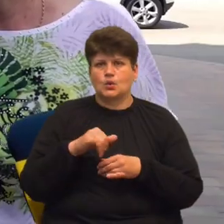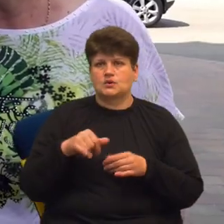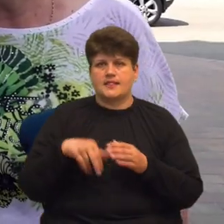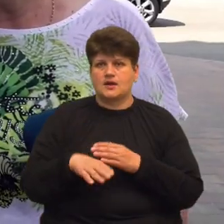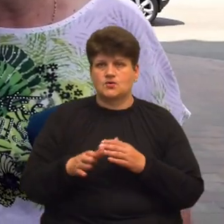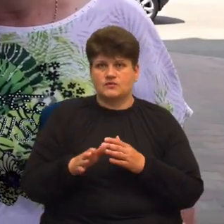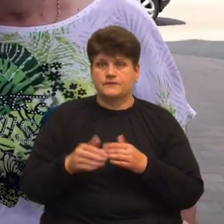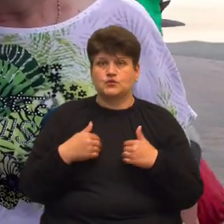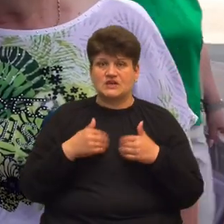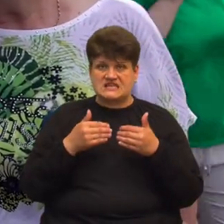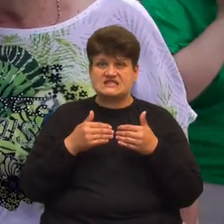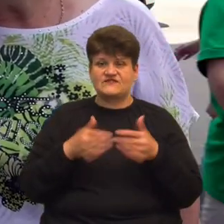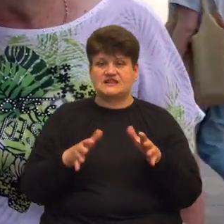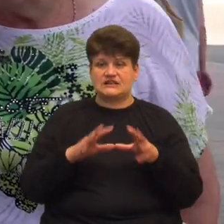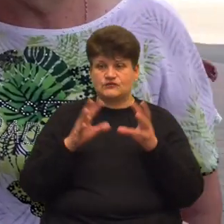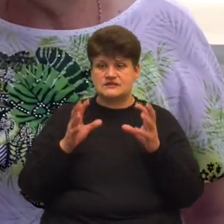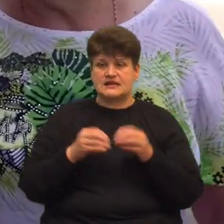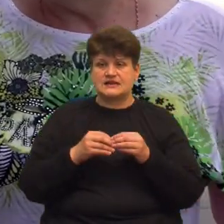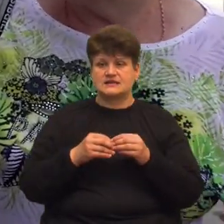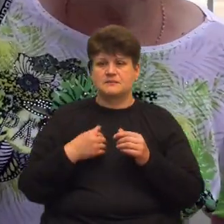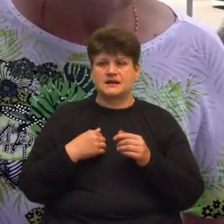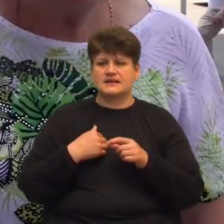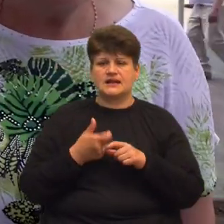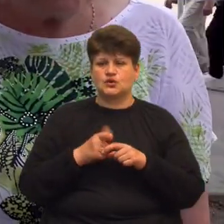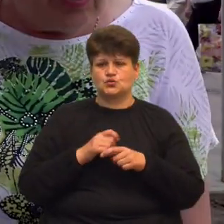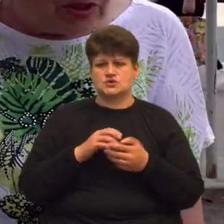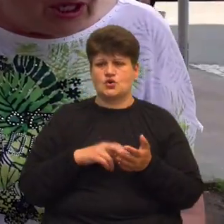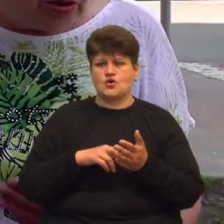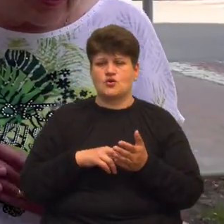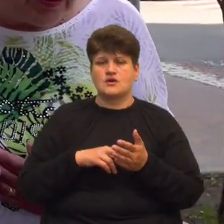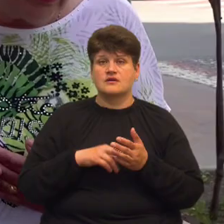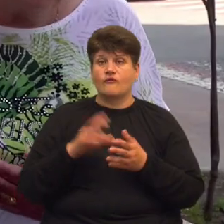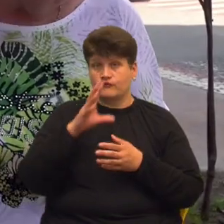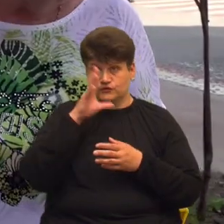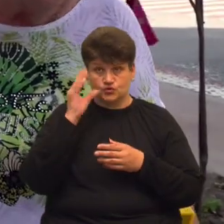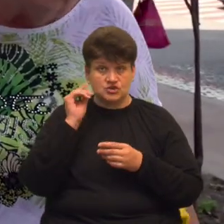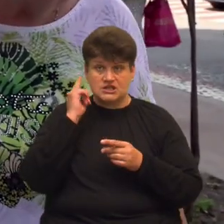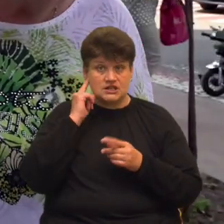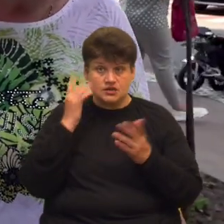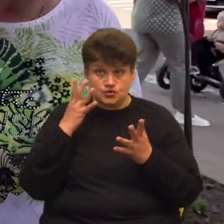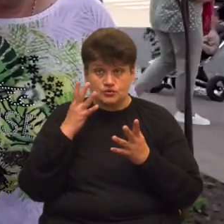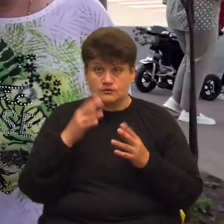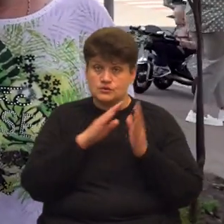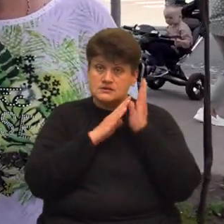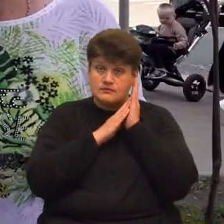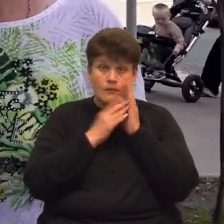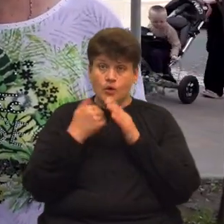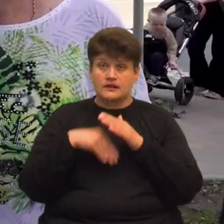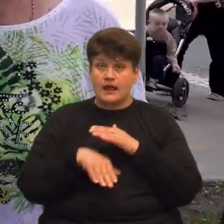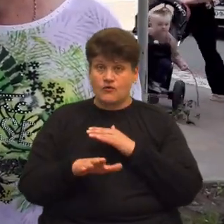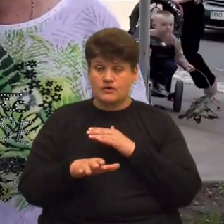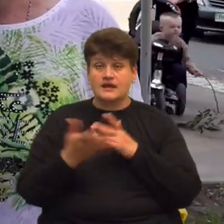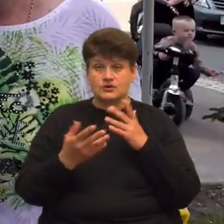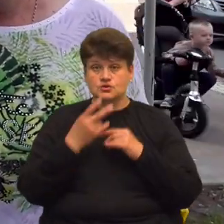У нас відкрито взагалі, але ми не дуже ховаємося. Якщо ночі не чуємо, чесно спимо, то не ховаємося. А якщо